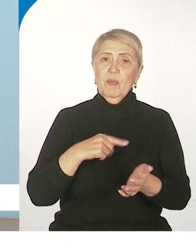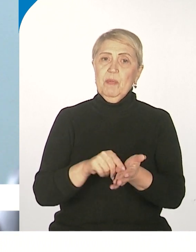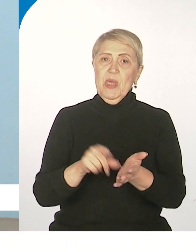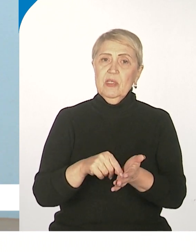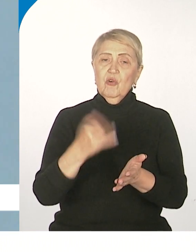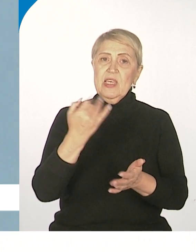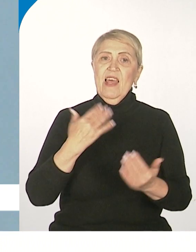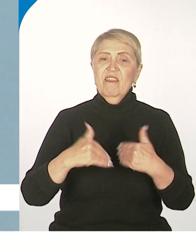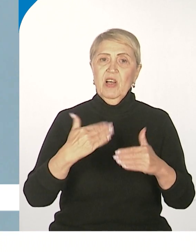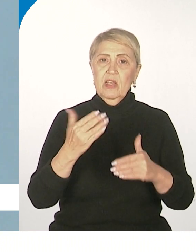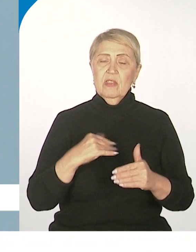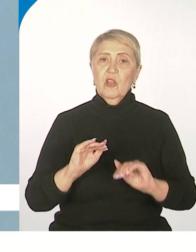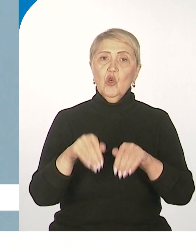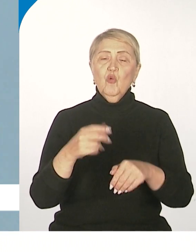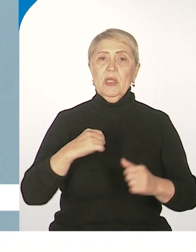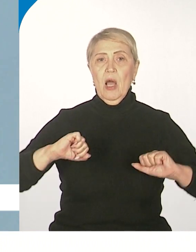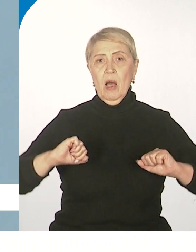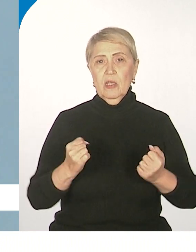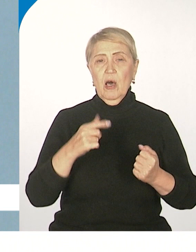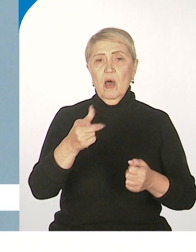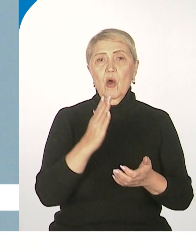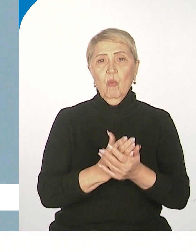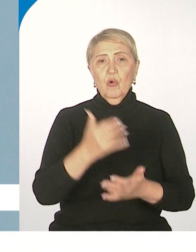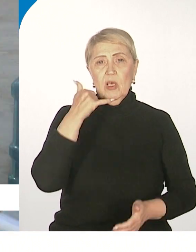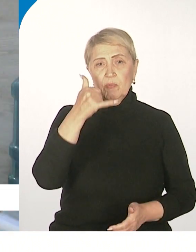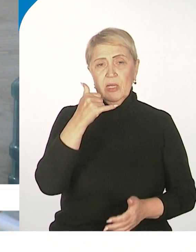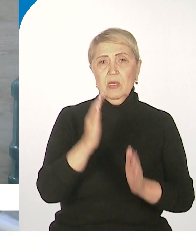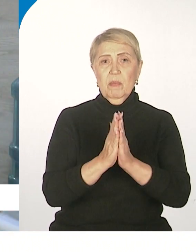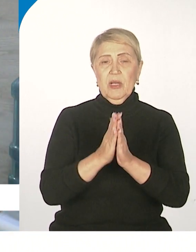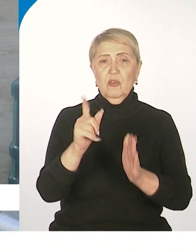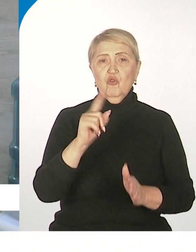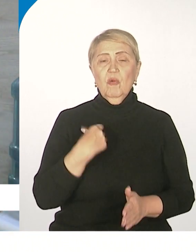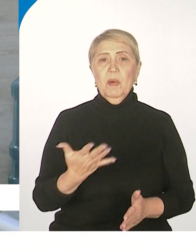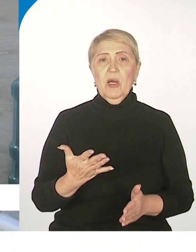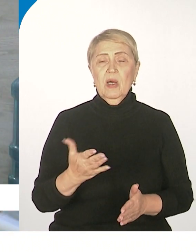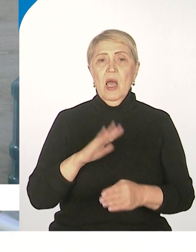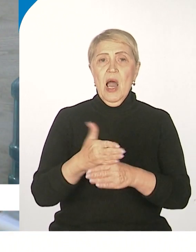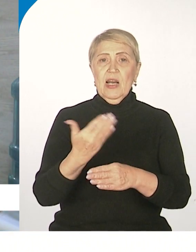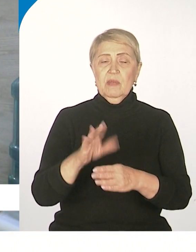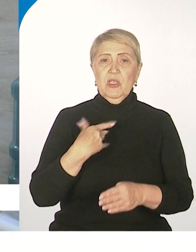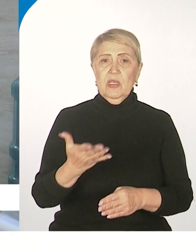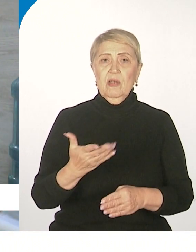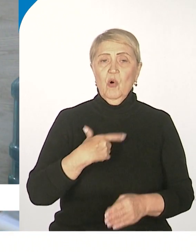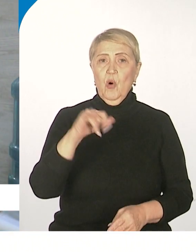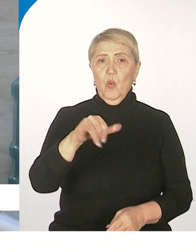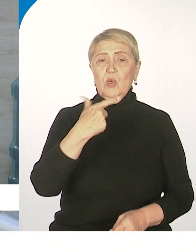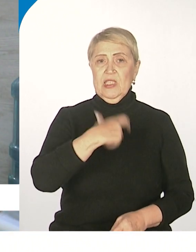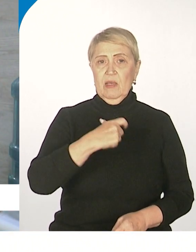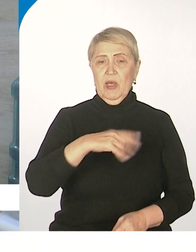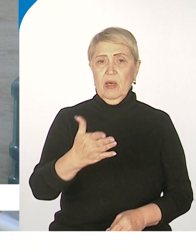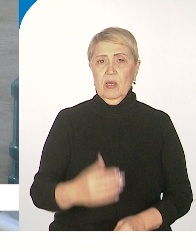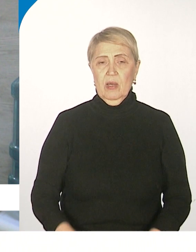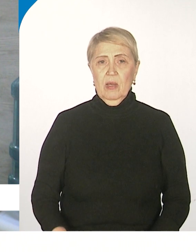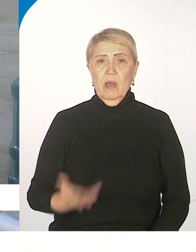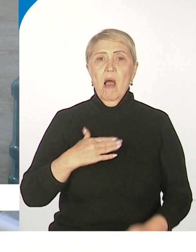Наступят холода. Естественно, нам будут звонить и приезжать, и просить, чтобы мы разместили их у себя. Практически нам их